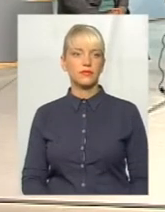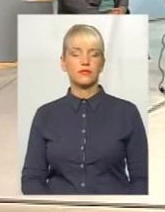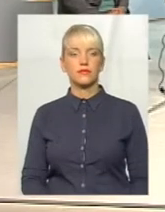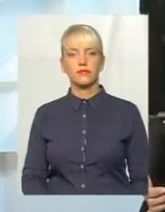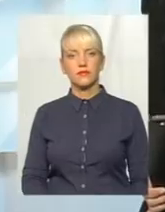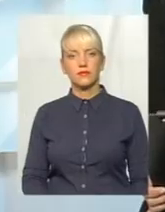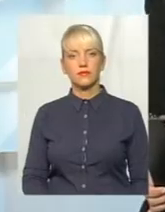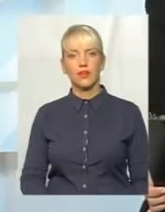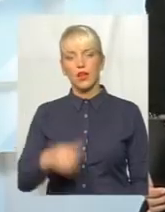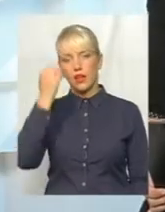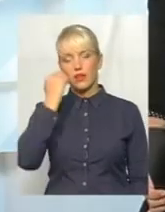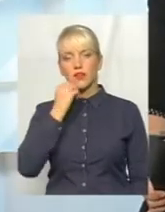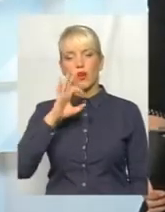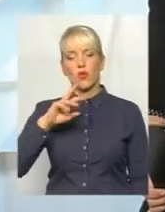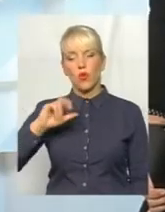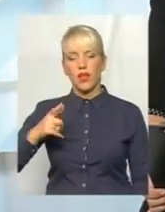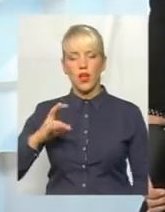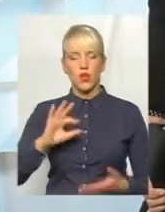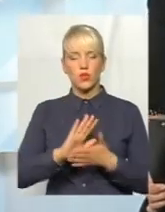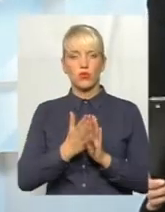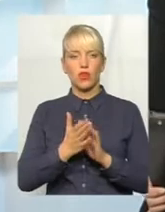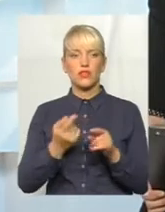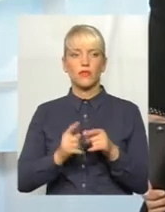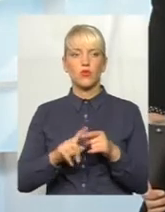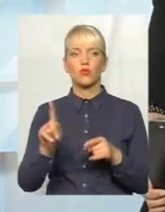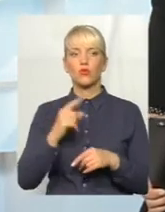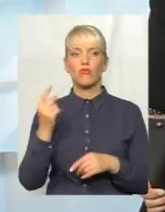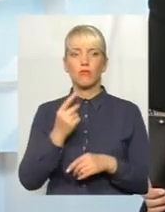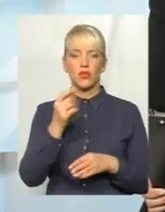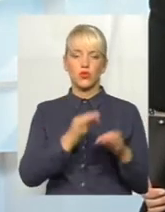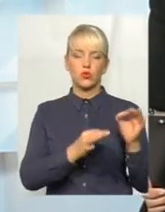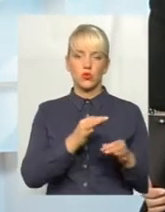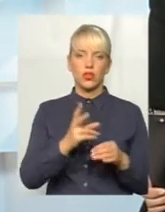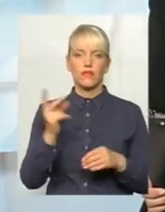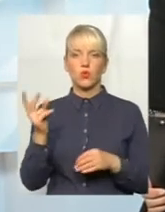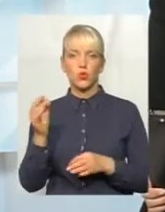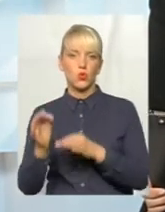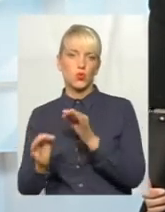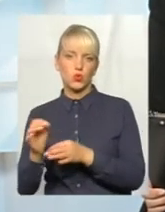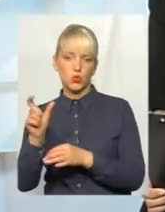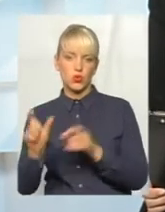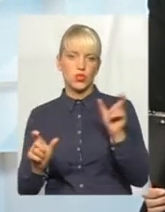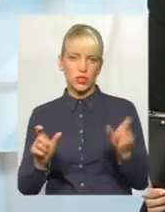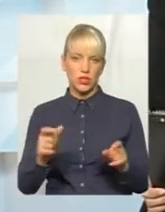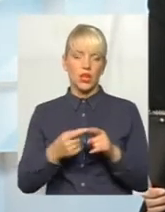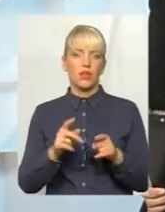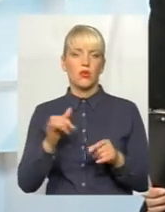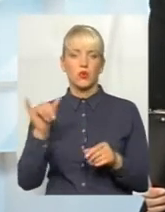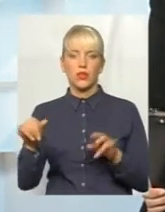Олег. Але ситуація в тому, що у першого судді, у другого був той самий набір документів.